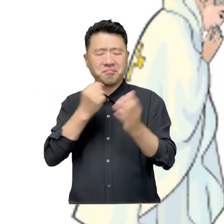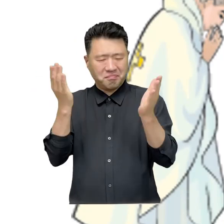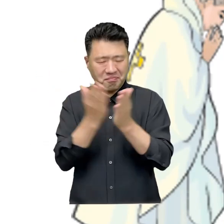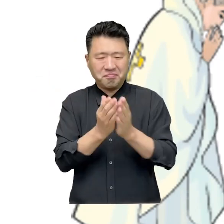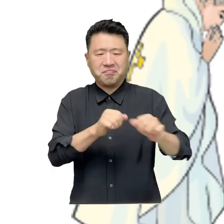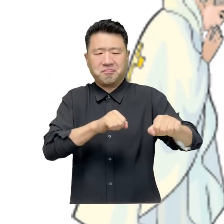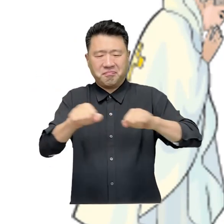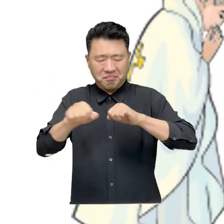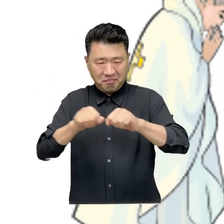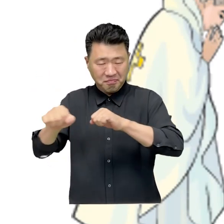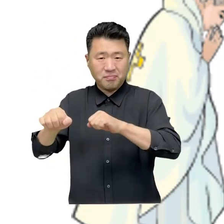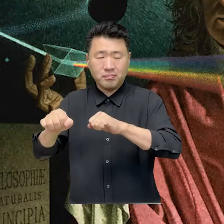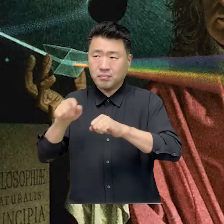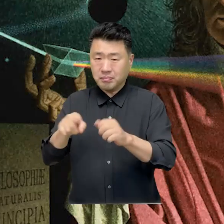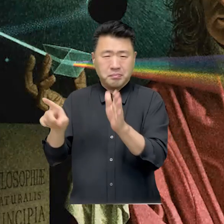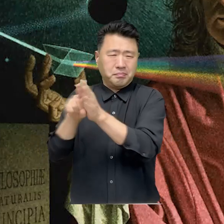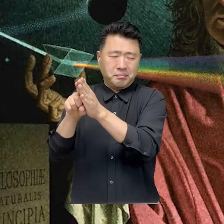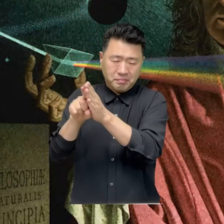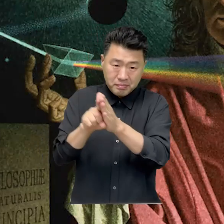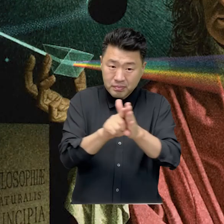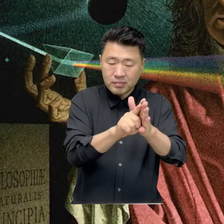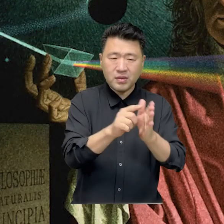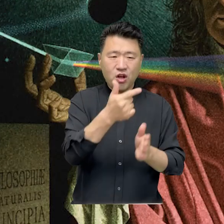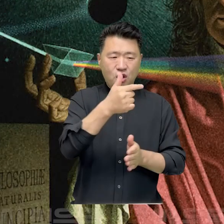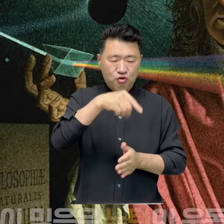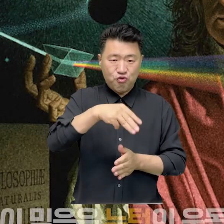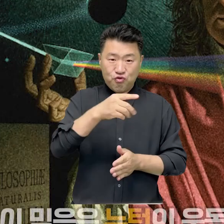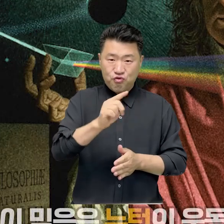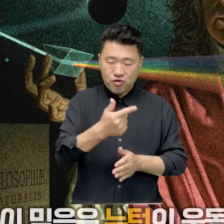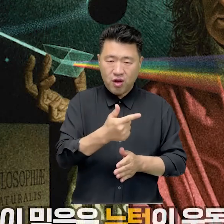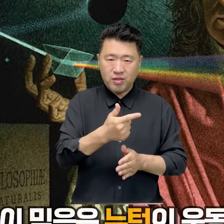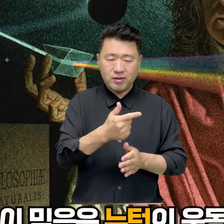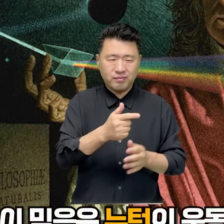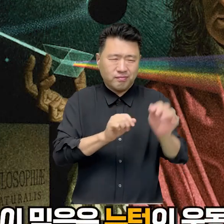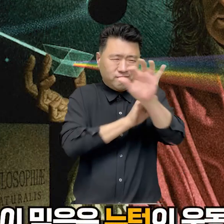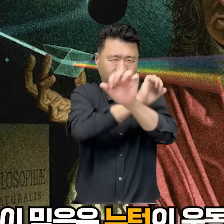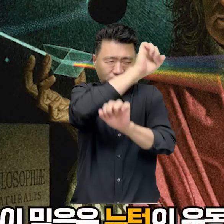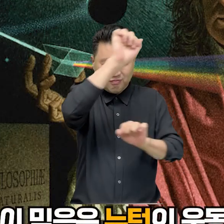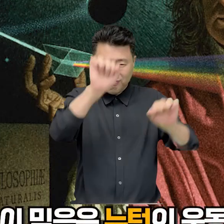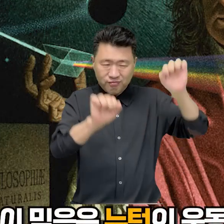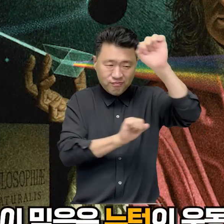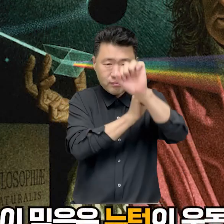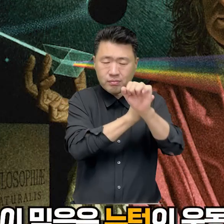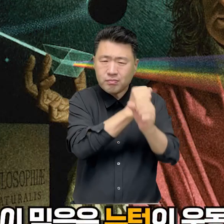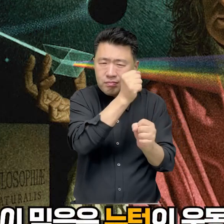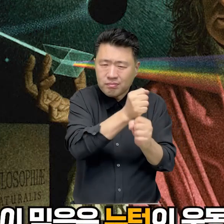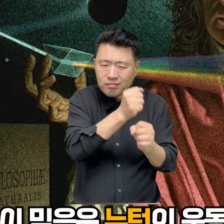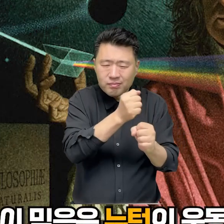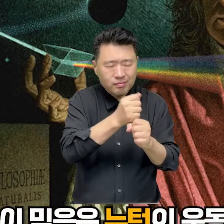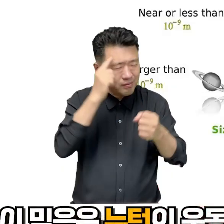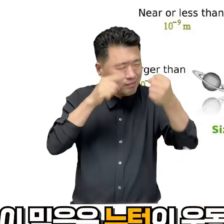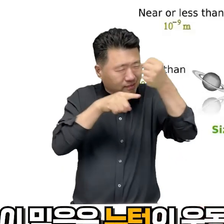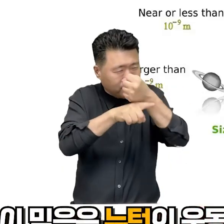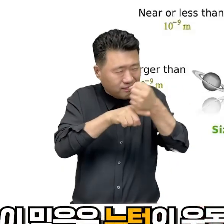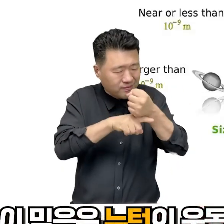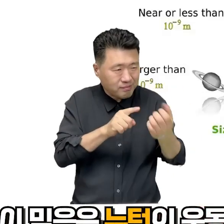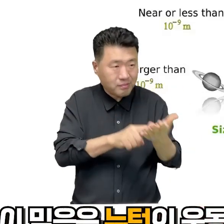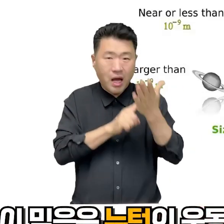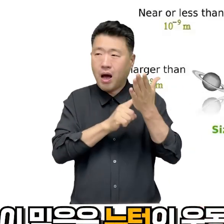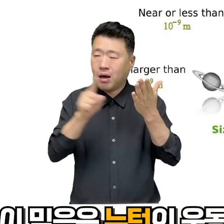뜻대로 움직이는 것이지요. 이 믿음은 뉴턴의 운동법칙과 만유인력의 발견으로 시작된